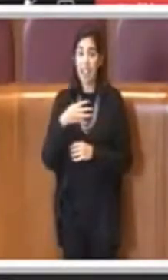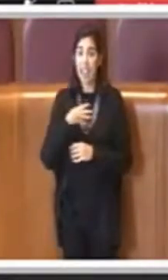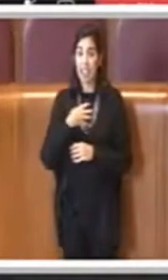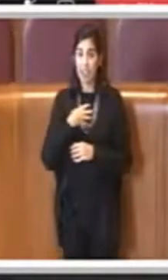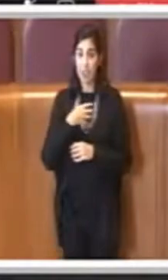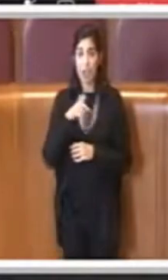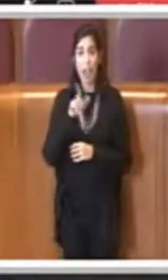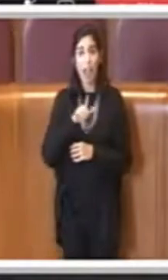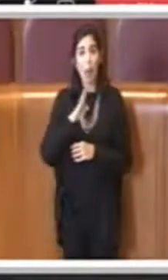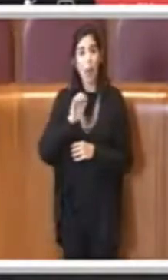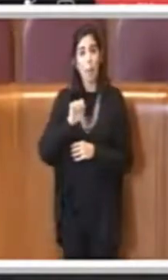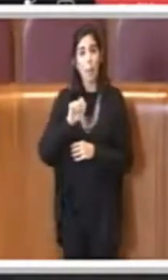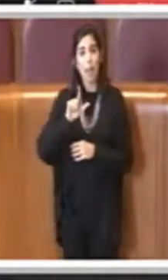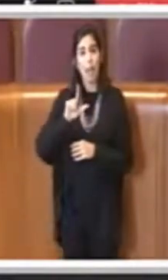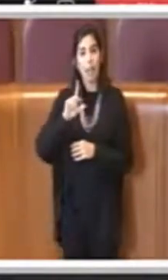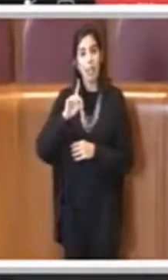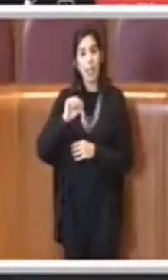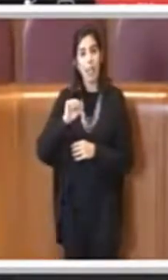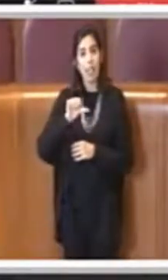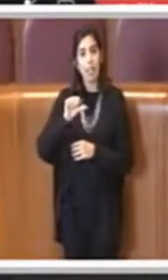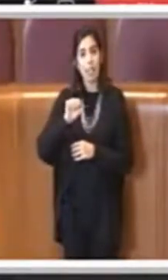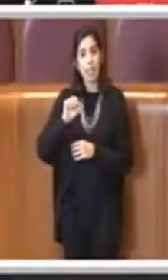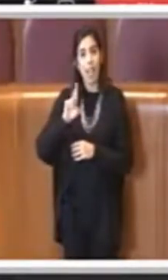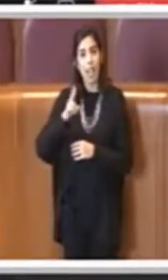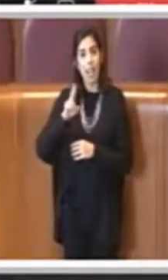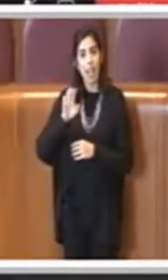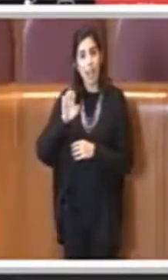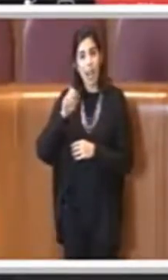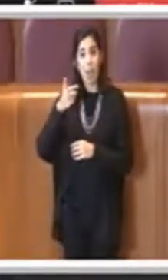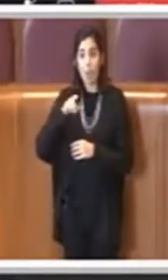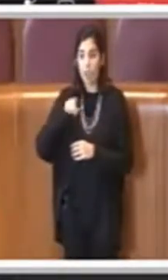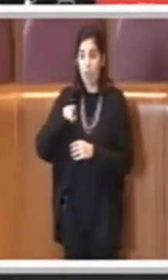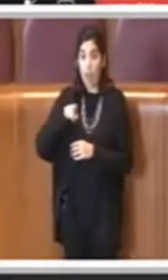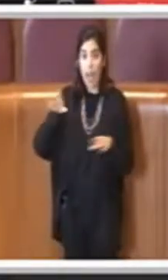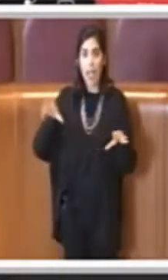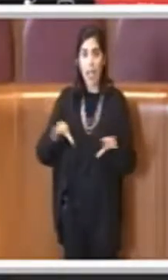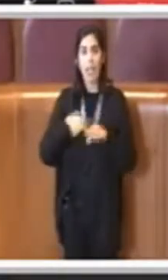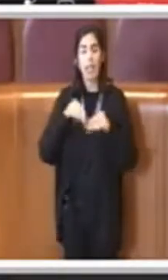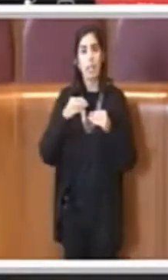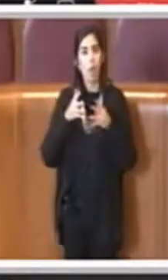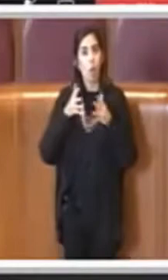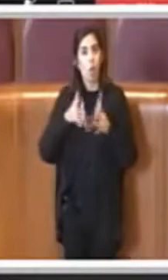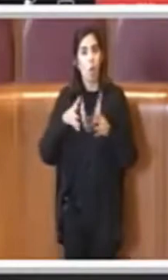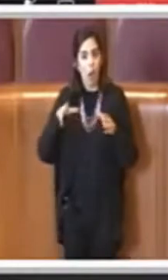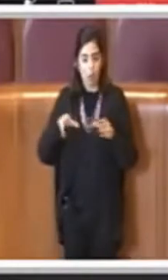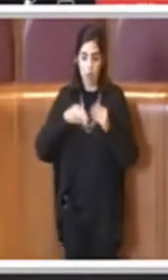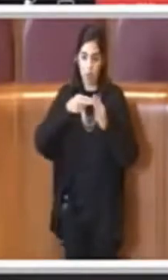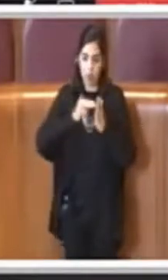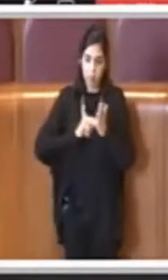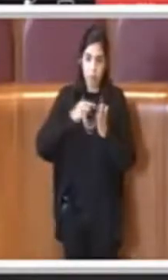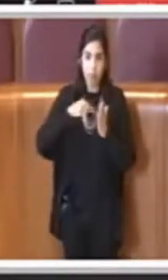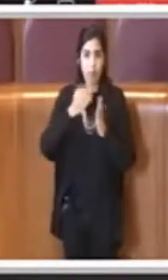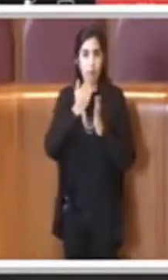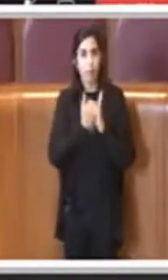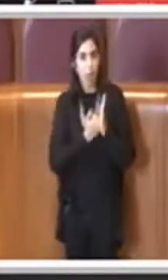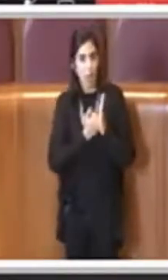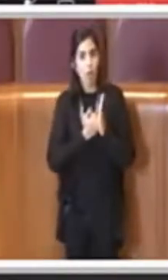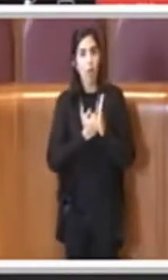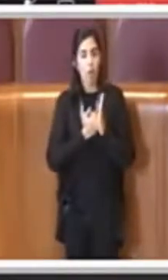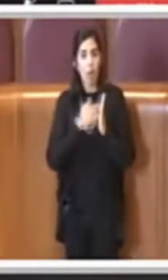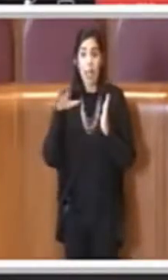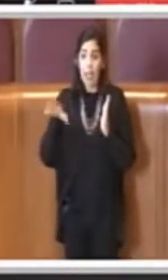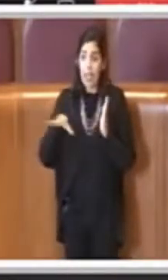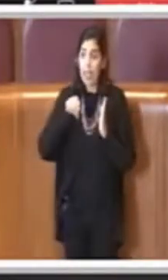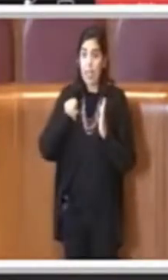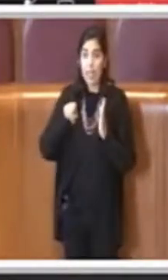Baldassare in precedenza che ha avuto il coraggio di iniziare questo discorso e di mettersi in gioco e di iniziare l'ascolto